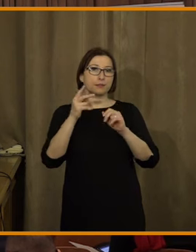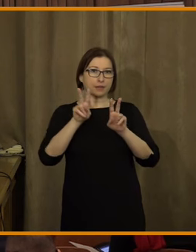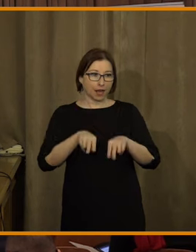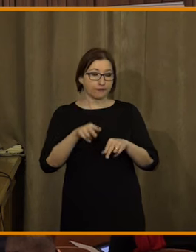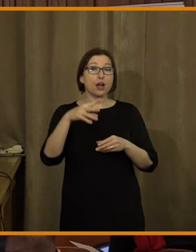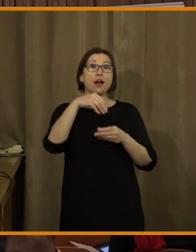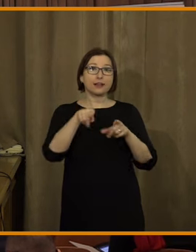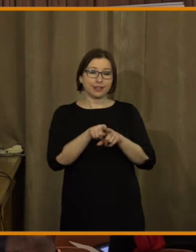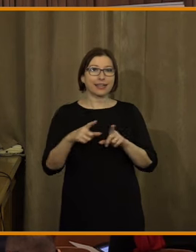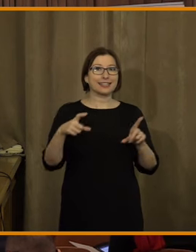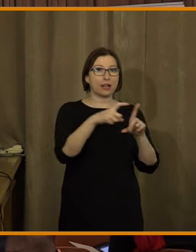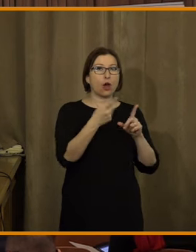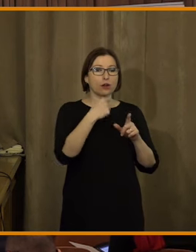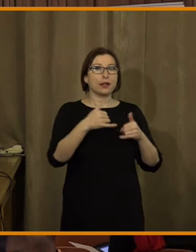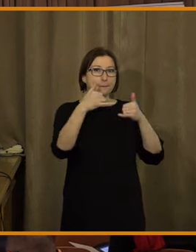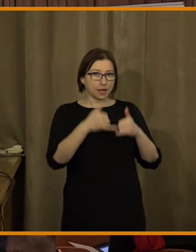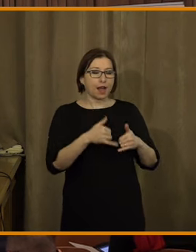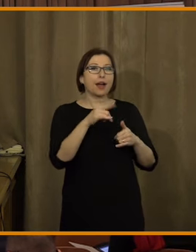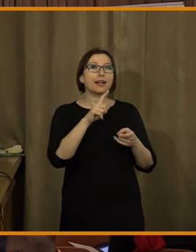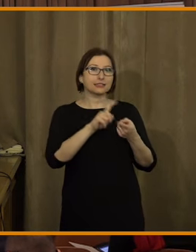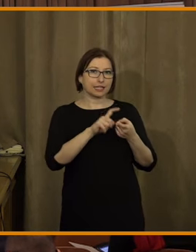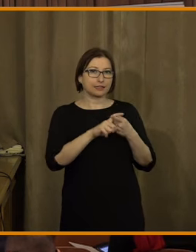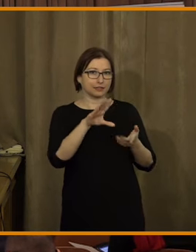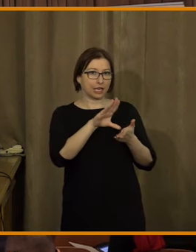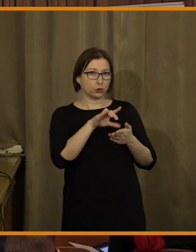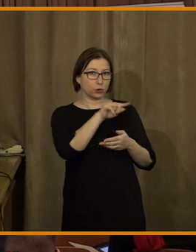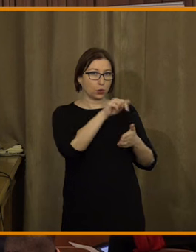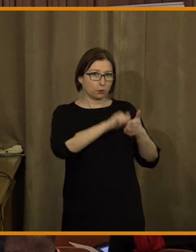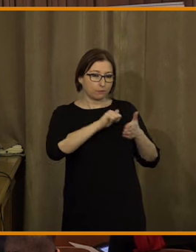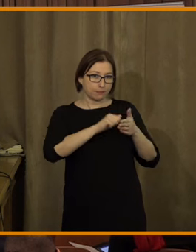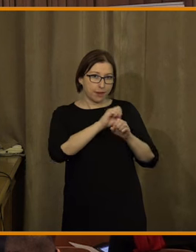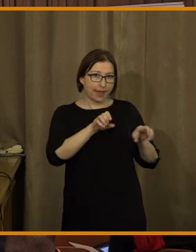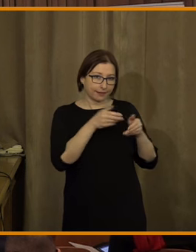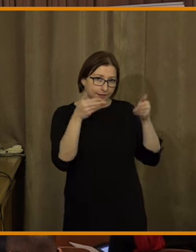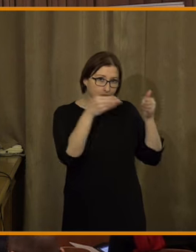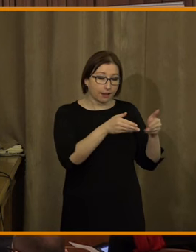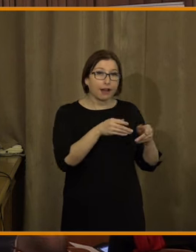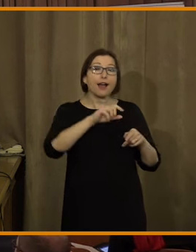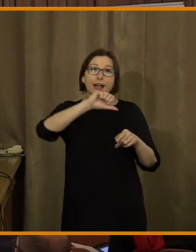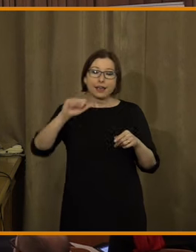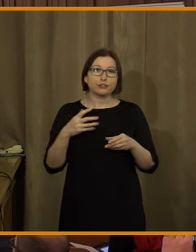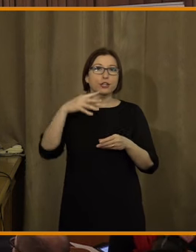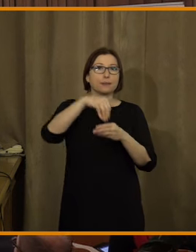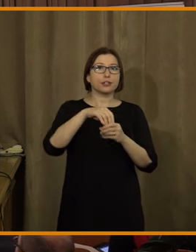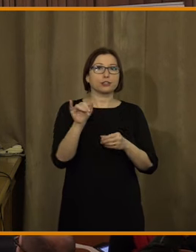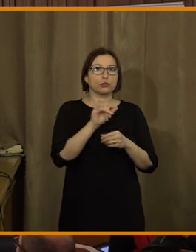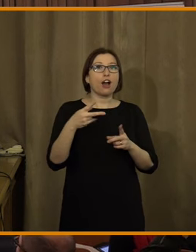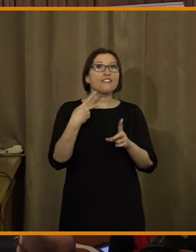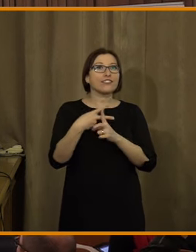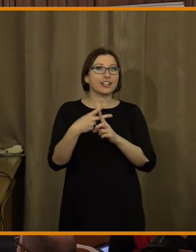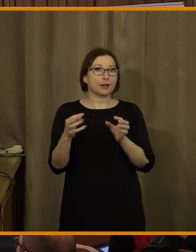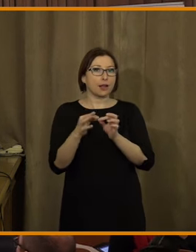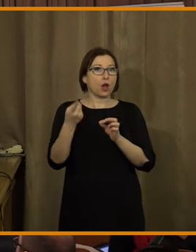Dergam z Prague Center for Media Skills a ještě tedy do toho našeho konsorcia patří pan Tom Frederick